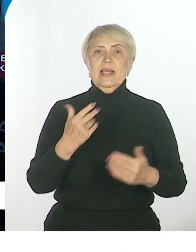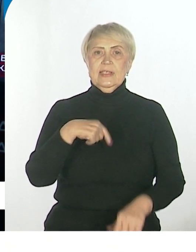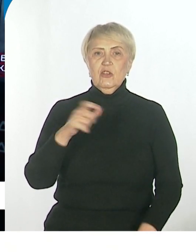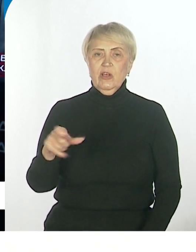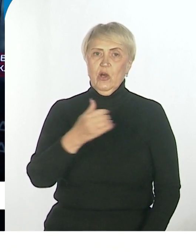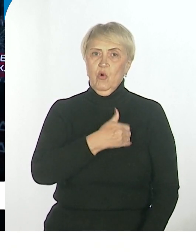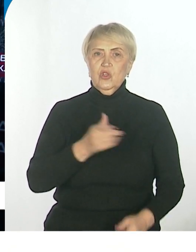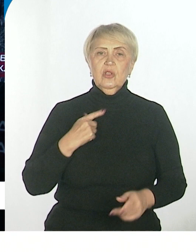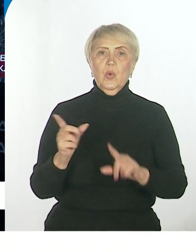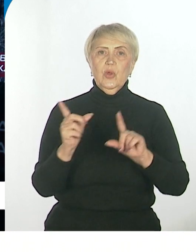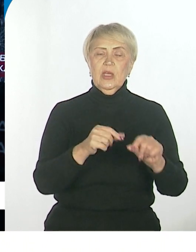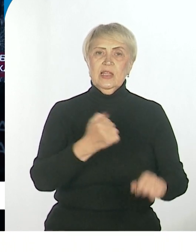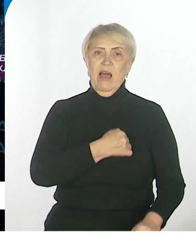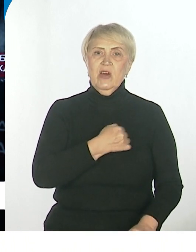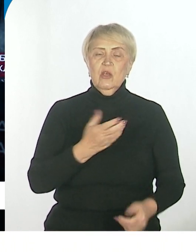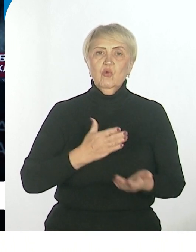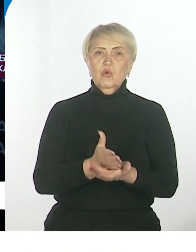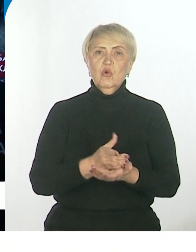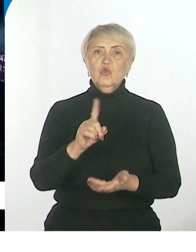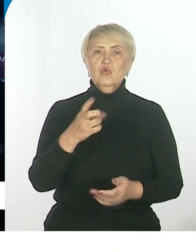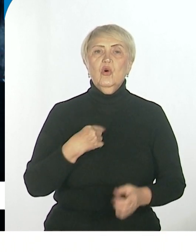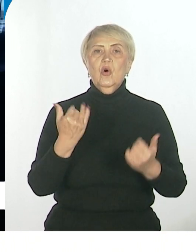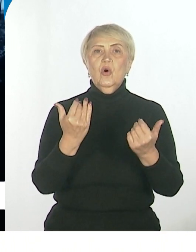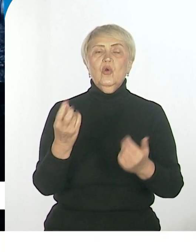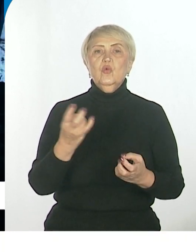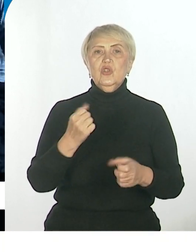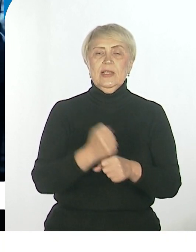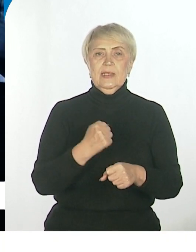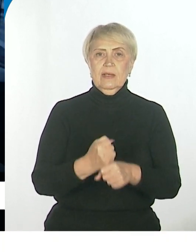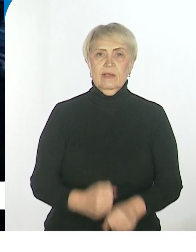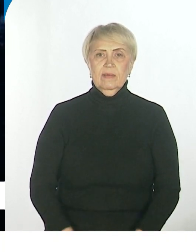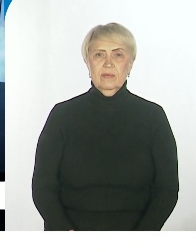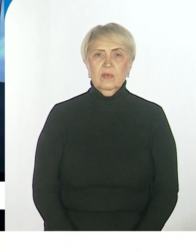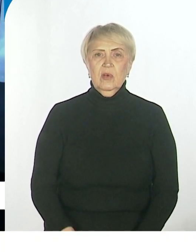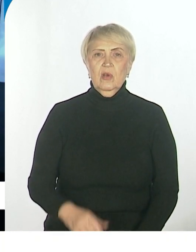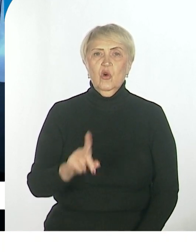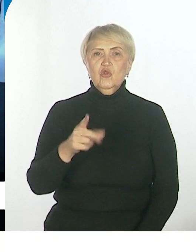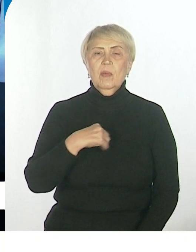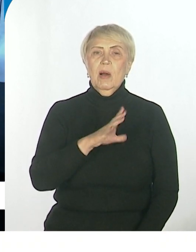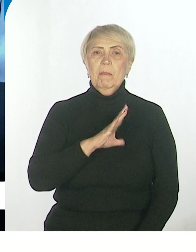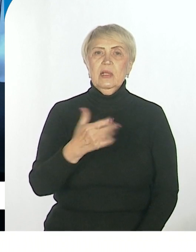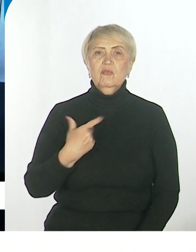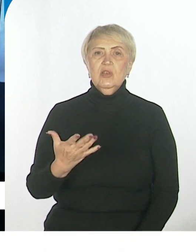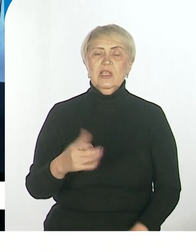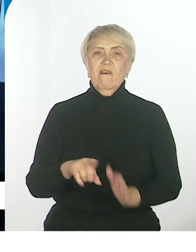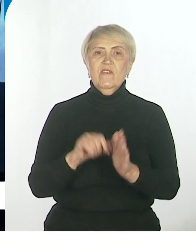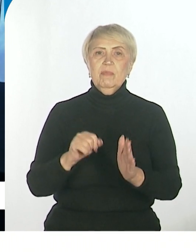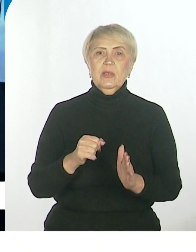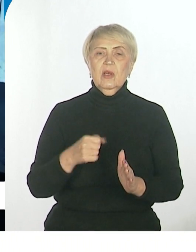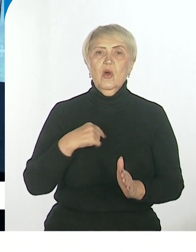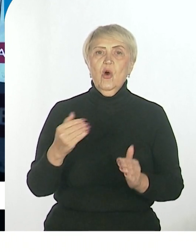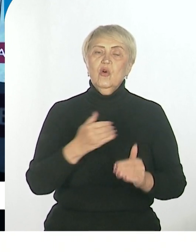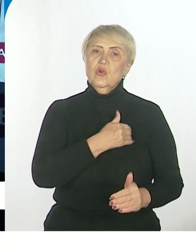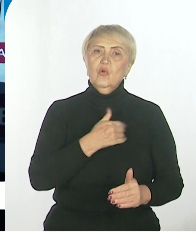военную службу, что ему нужно сделать? Может быть, что ему нужно подтянуть в гражданской жизни, чтобы иметь возможность выбора? То есть, может быть, он хочет в какое-то конкретное